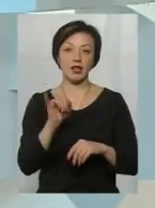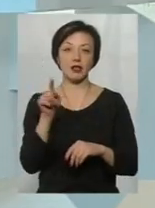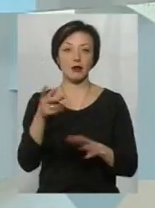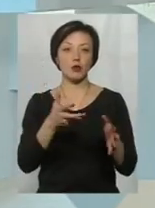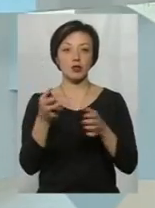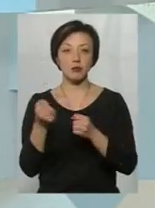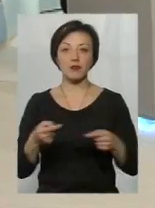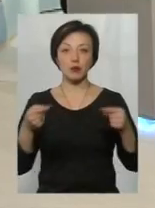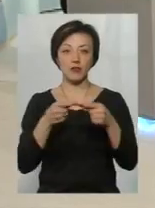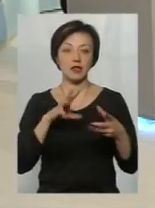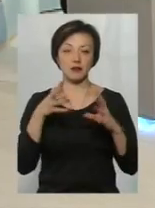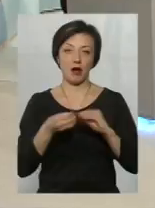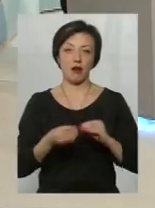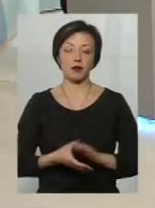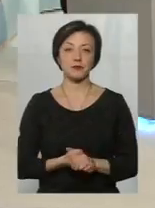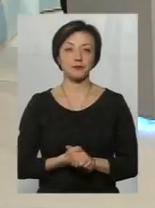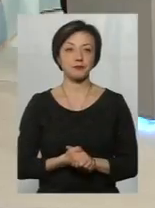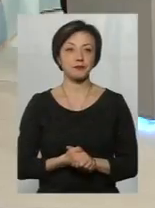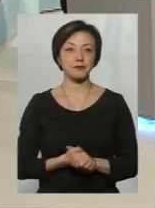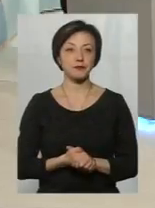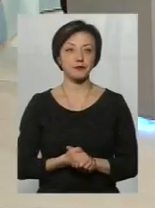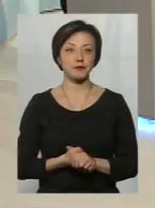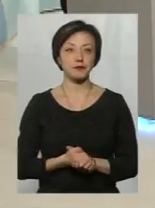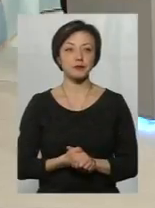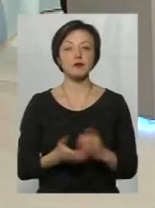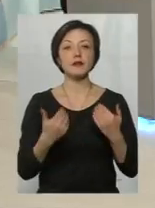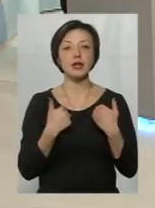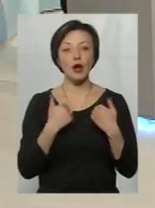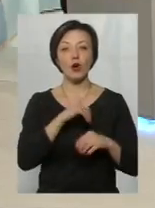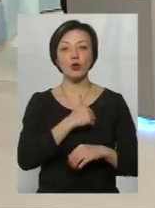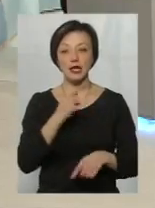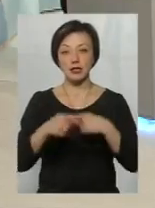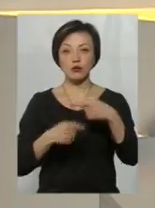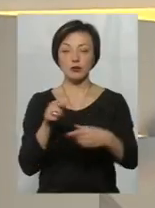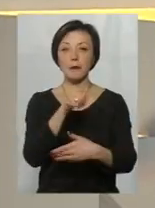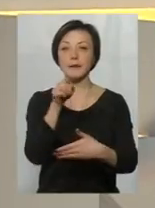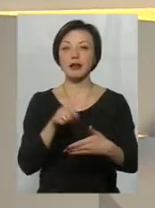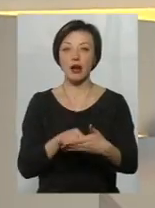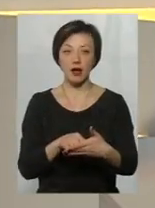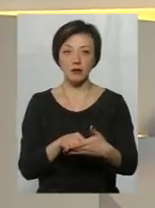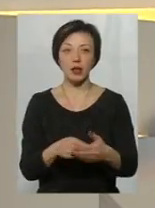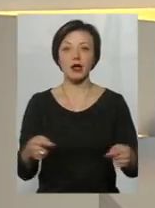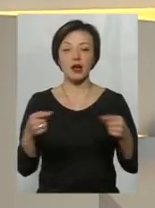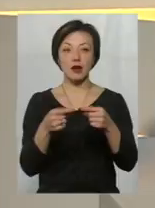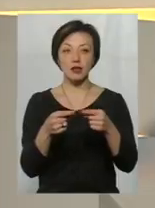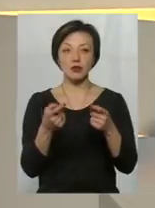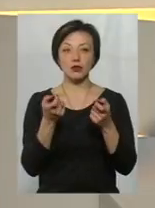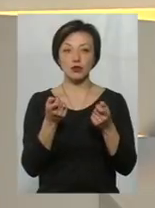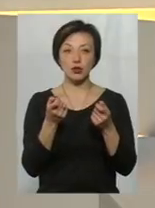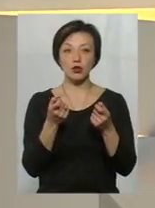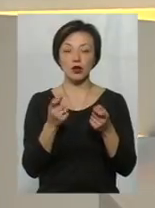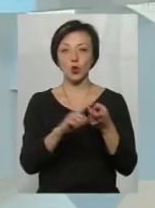отримали відповідні заліки. Дякую, пані Олено. Я, до речі, хотіла наступним питанням, якраз трошки